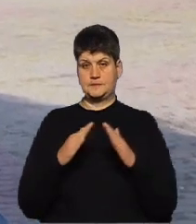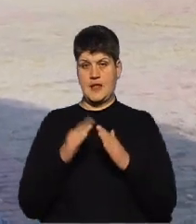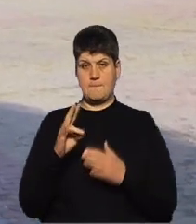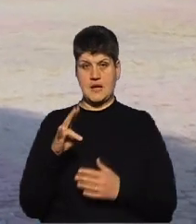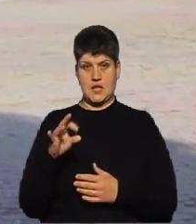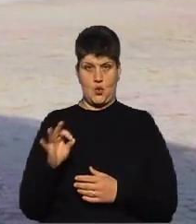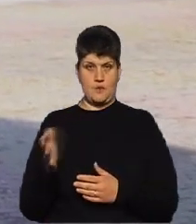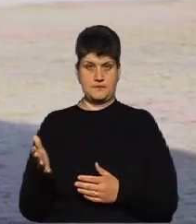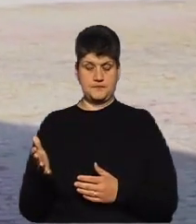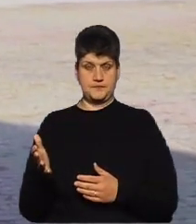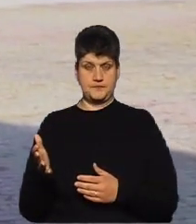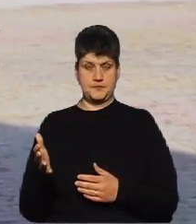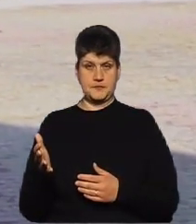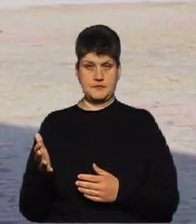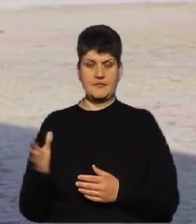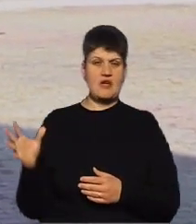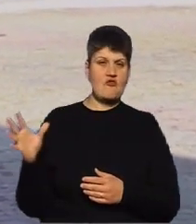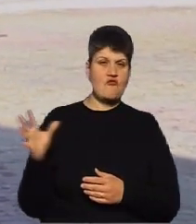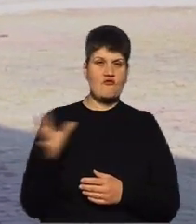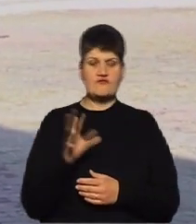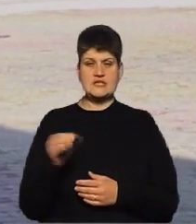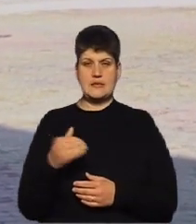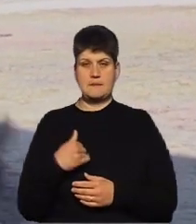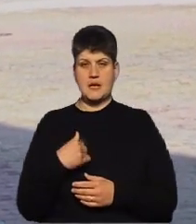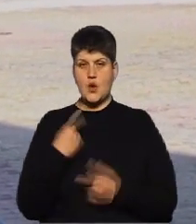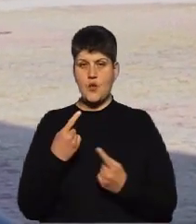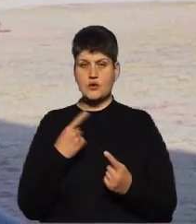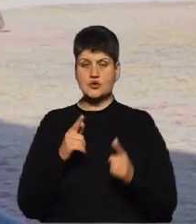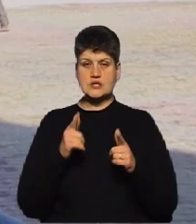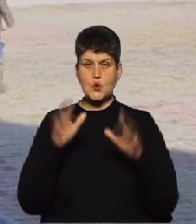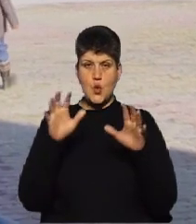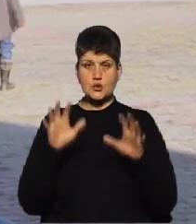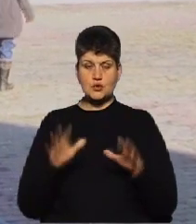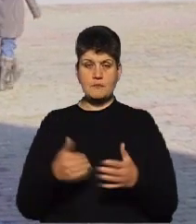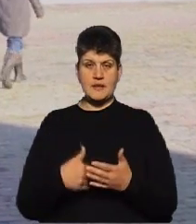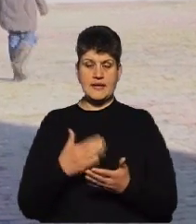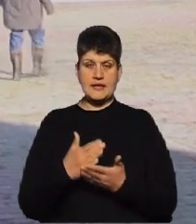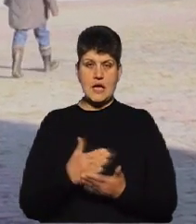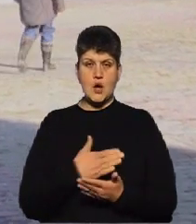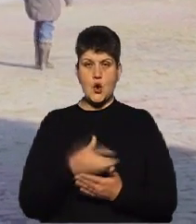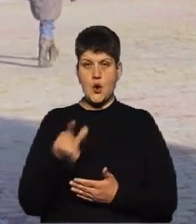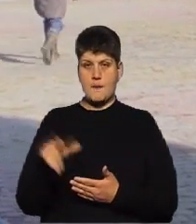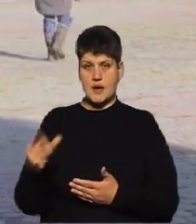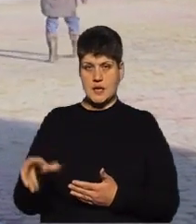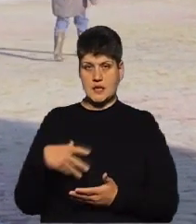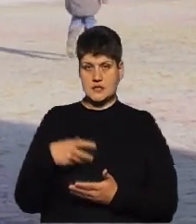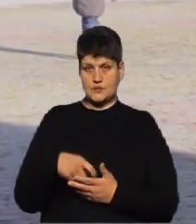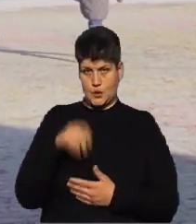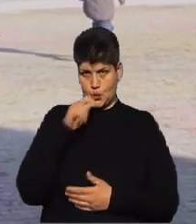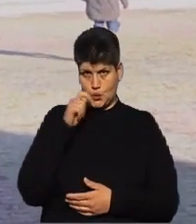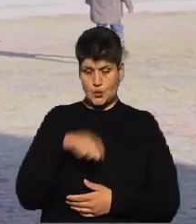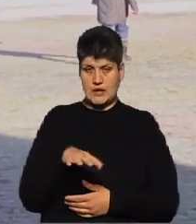Ну, дивіться, всі ми говоримо, що згідно Конституції, ми є громадянами своєї країни. Але ми